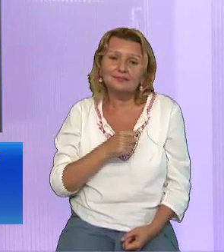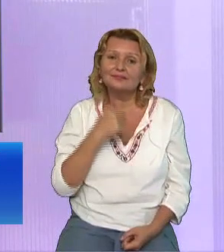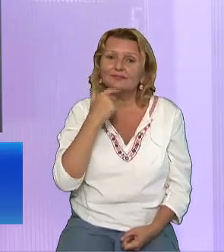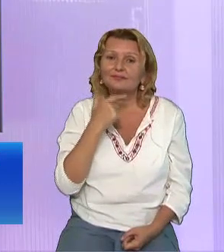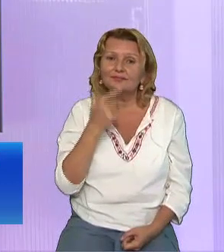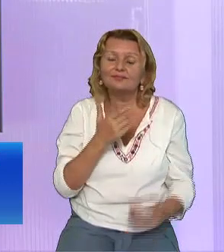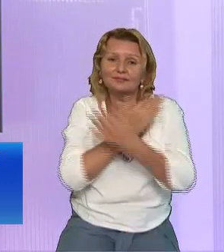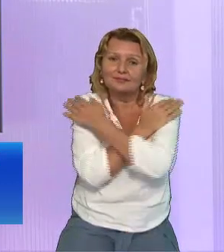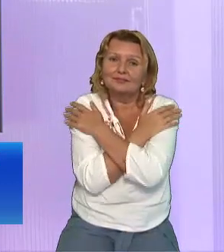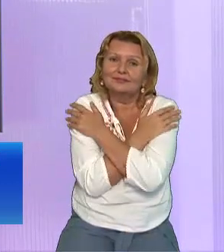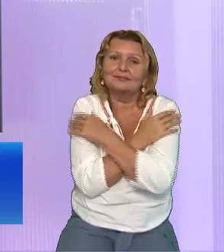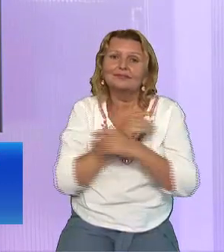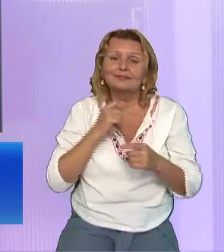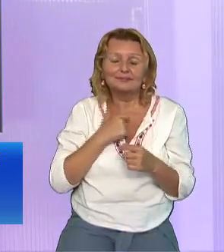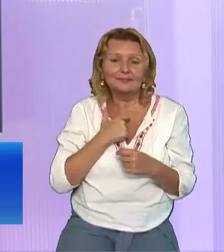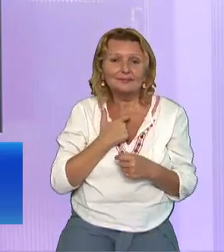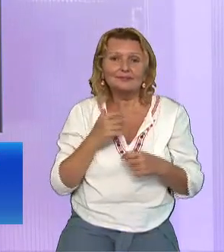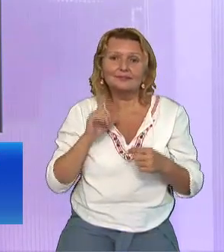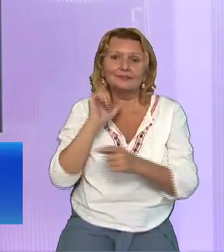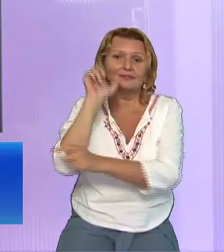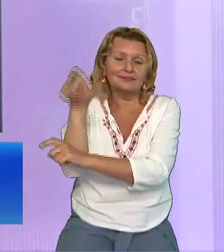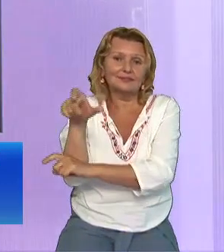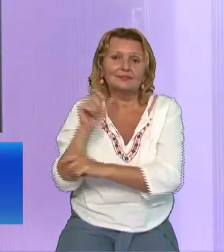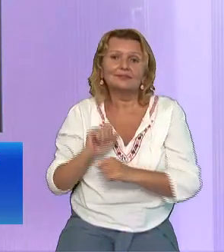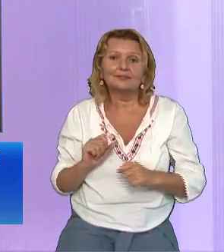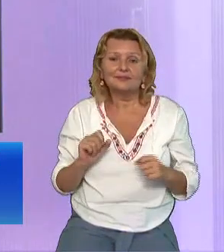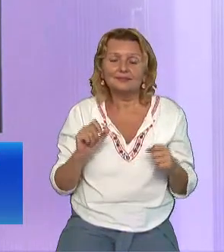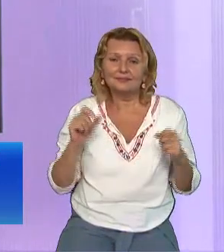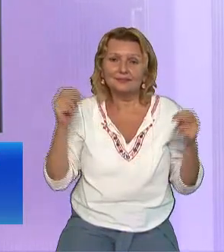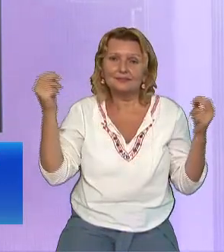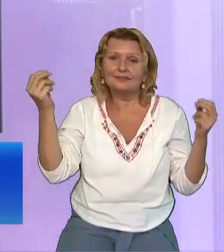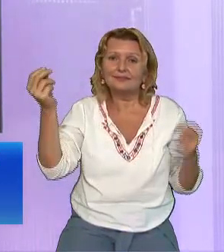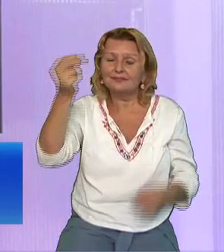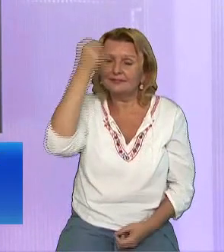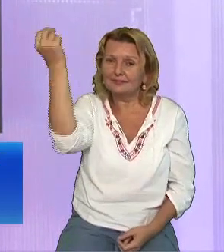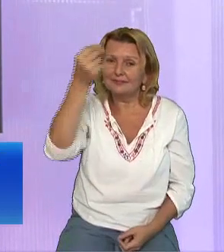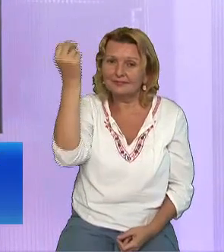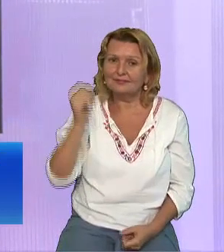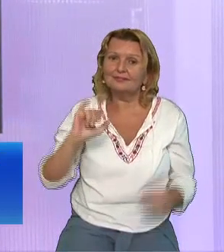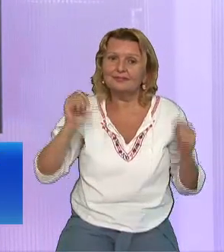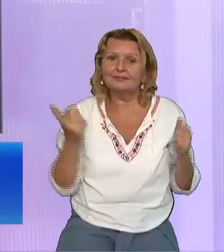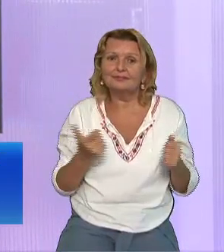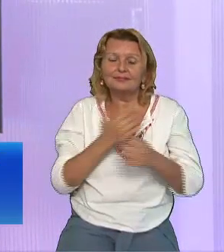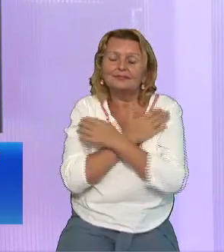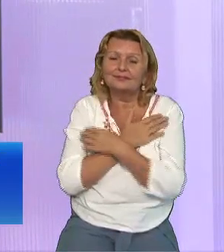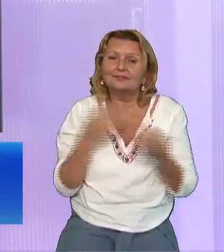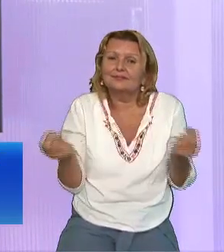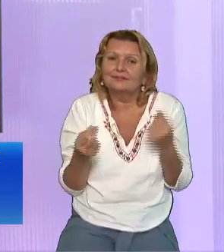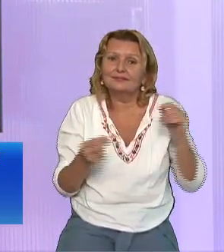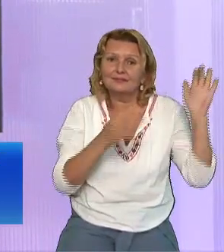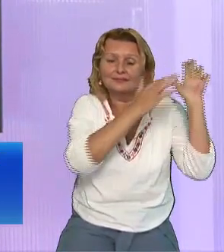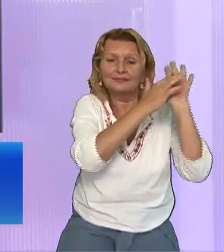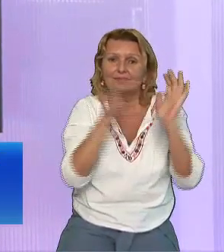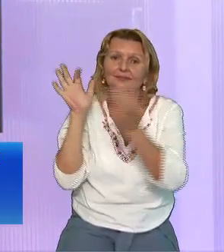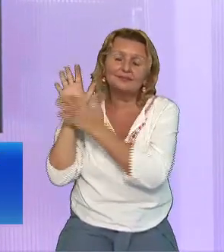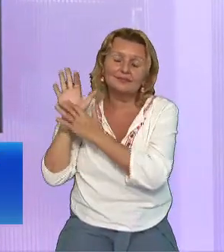imperfecțiunilor mele. De aceea sunt bucuros în această zi Pentru că Dumnezeu nu